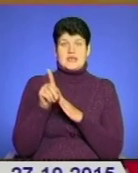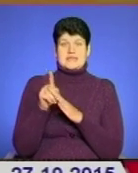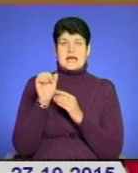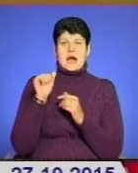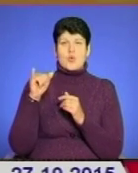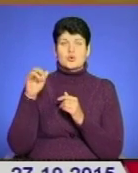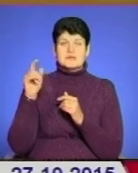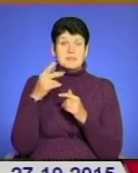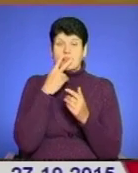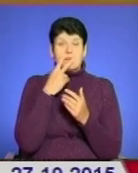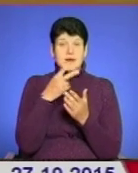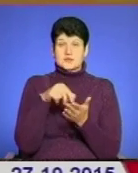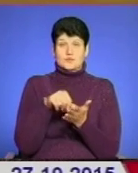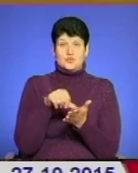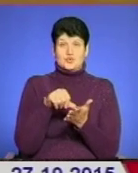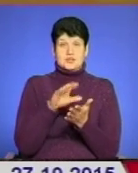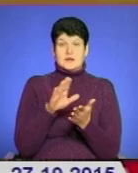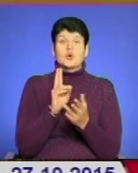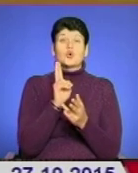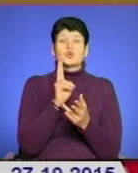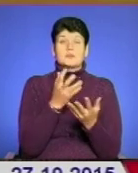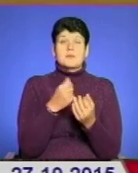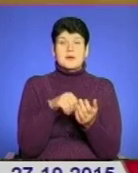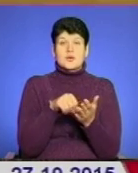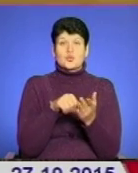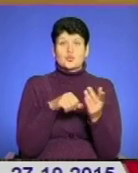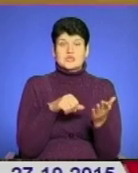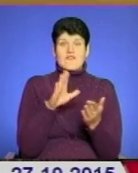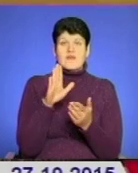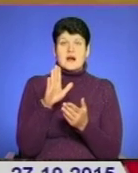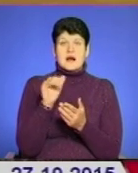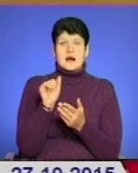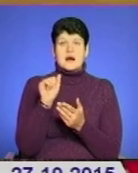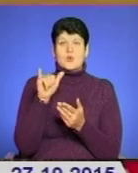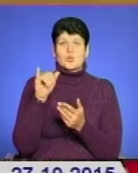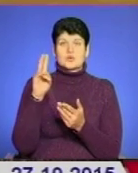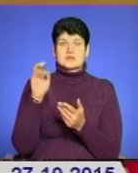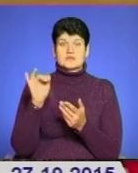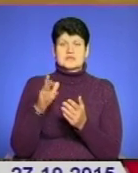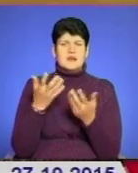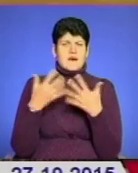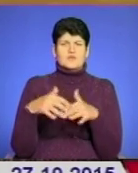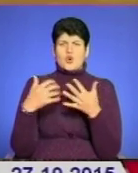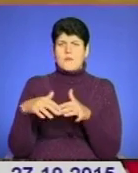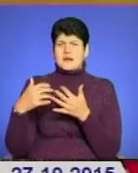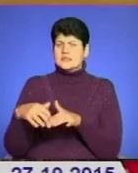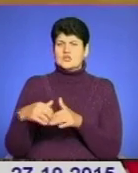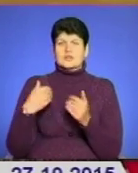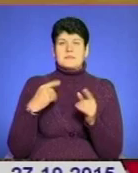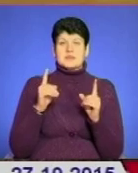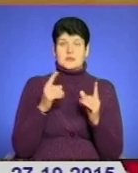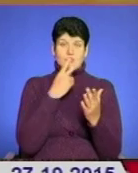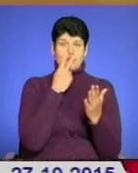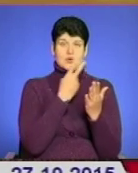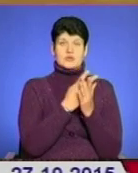також не бачимо участь тих учасників, хто бере участь в аукціоні, це бувається абсолютно автоматично. Нам система лише